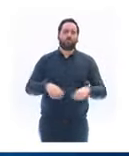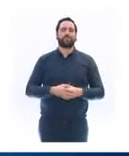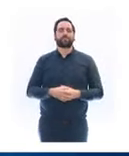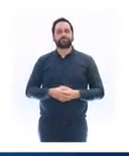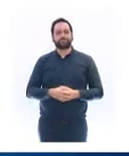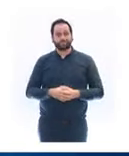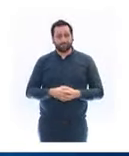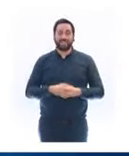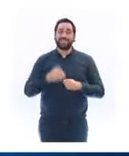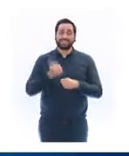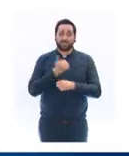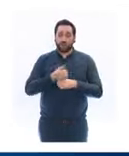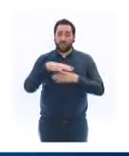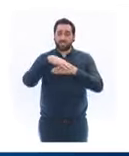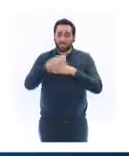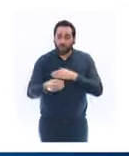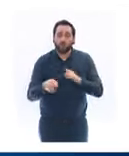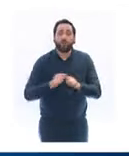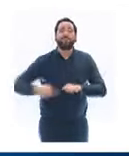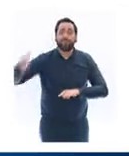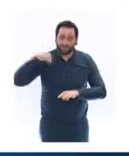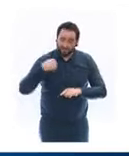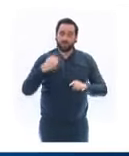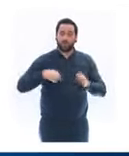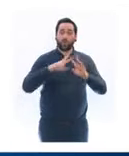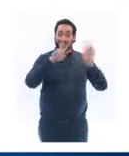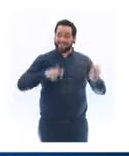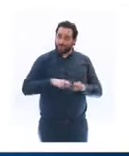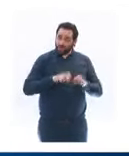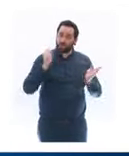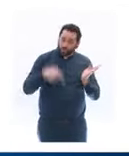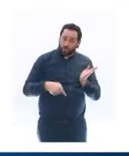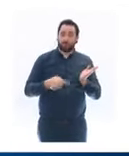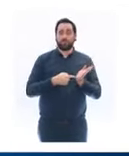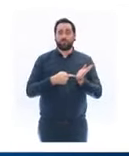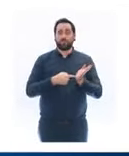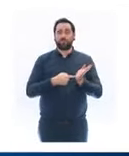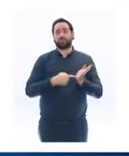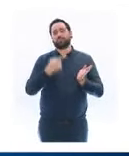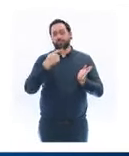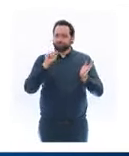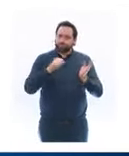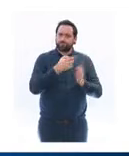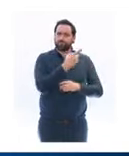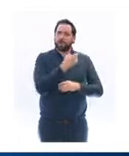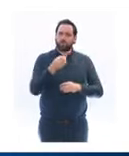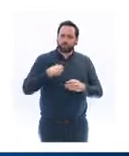printemps, et vous trouverez, dès à présent, sur le site du gouvernement et sur l'application